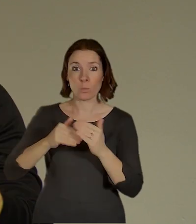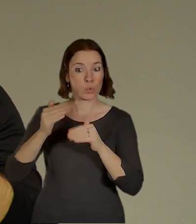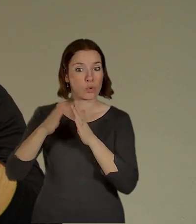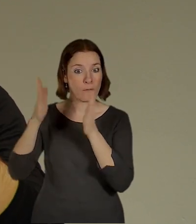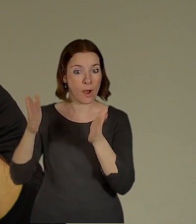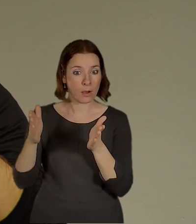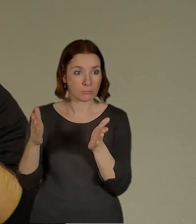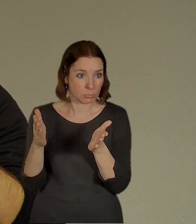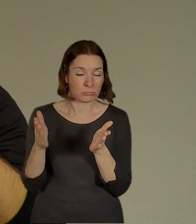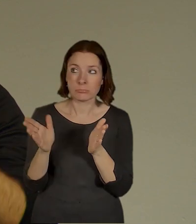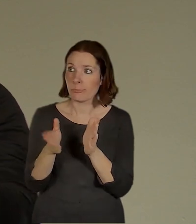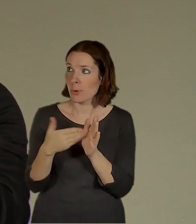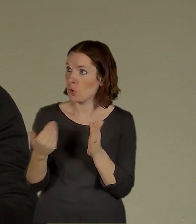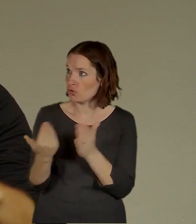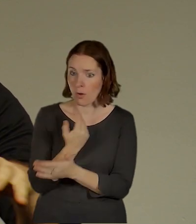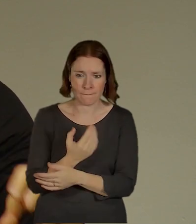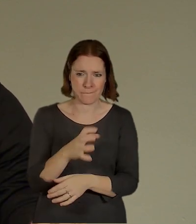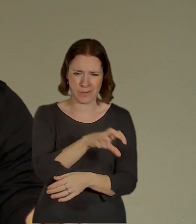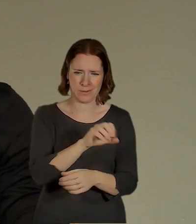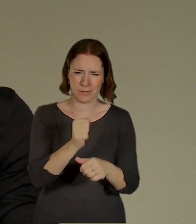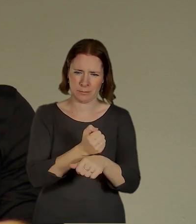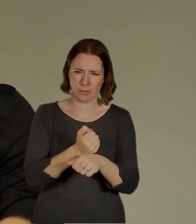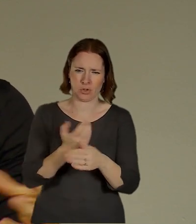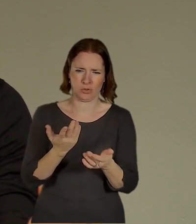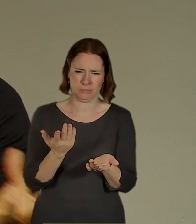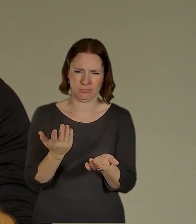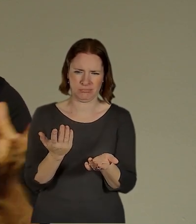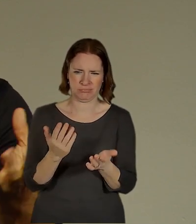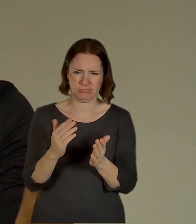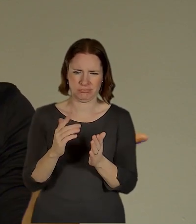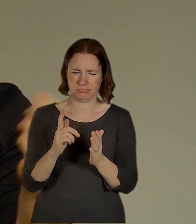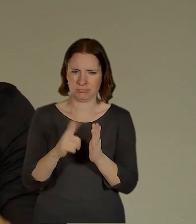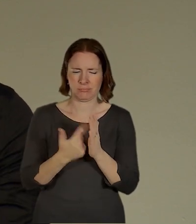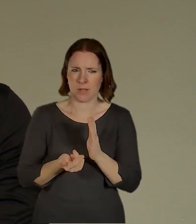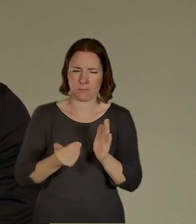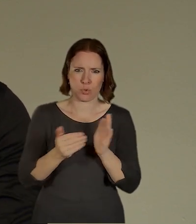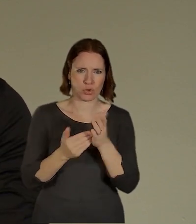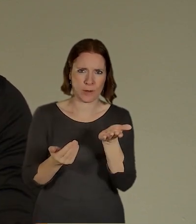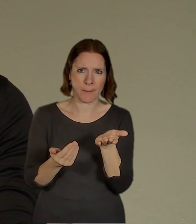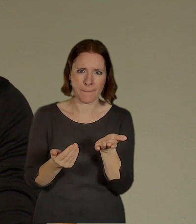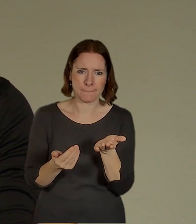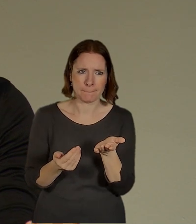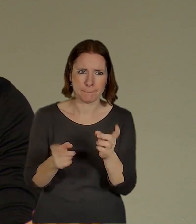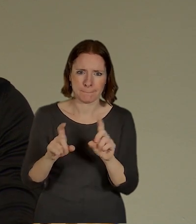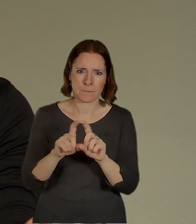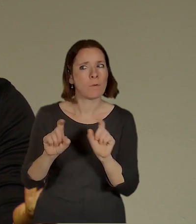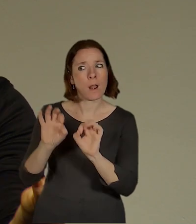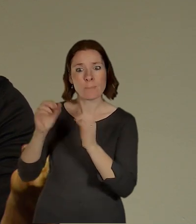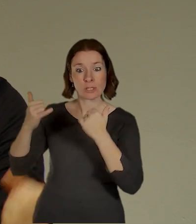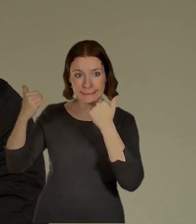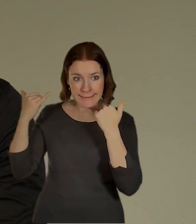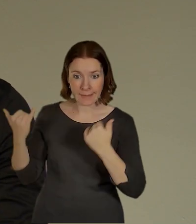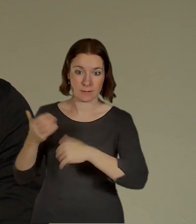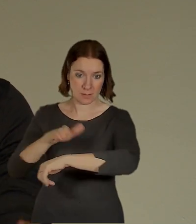autentickou radnici a že by bylo zbytečný vlastně vytvářet jí bráchu, který její funkci oslabí a